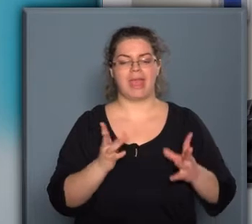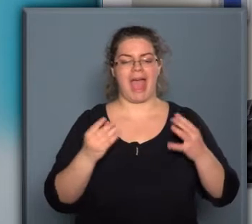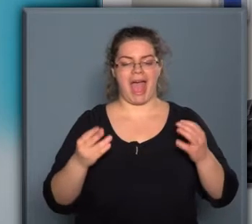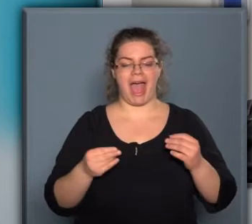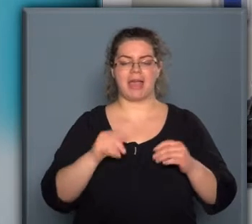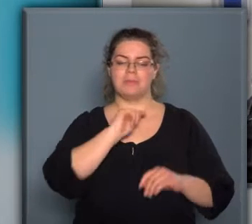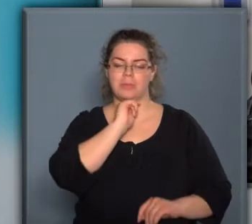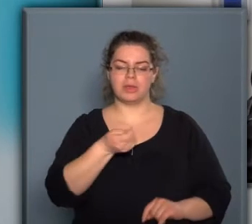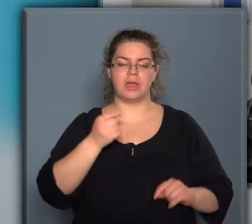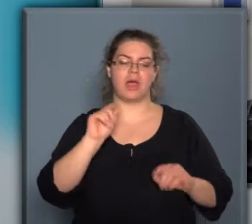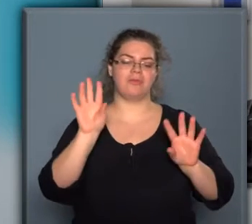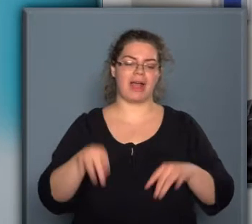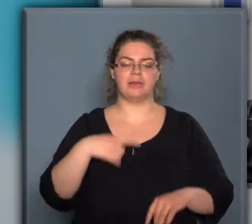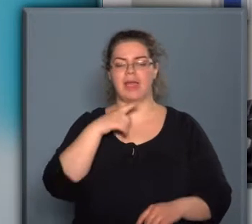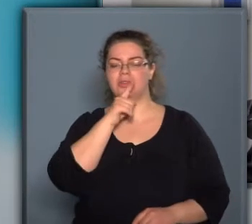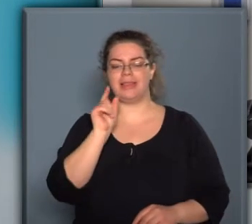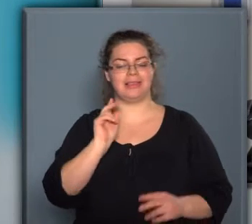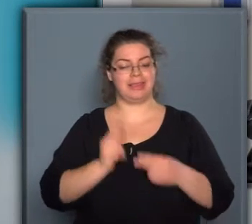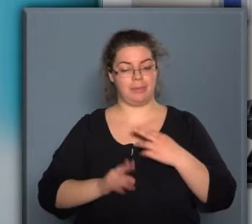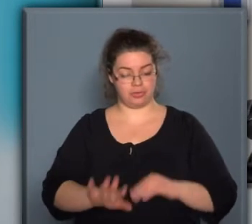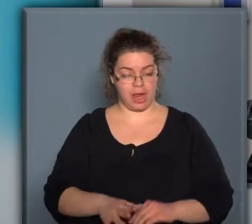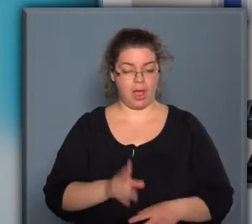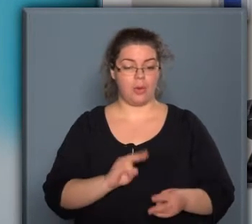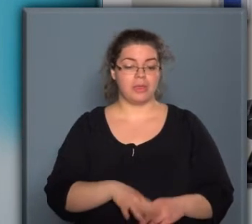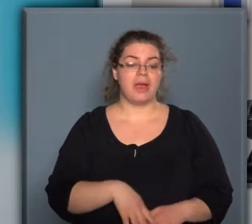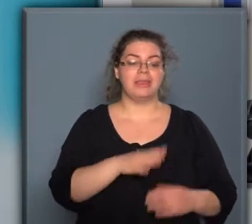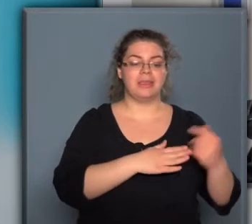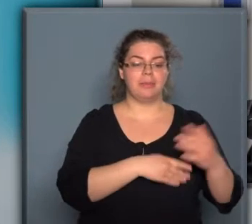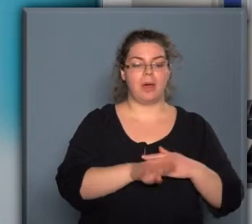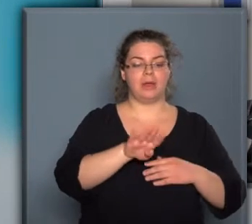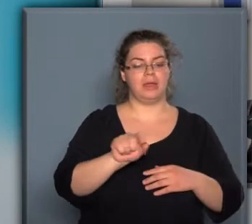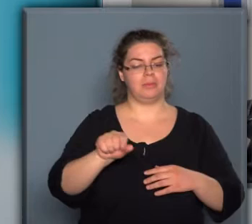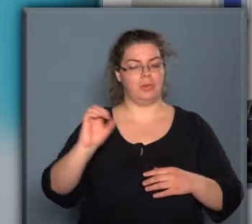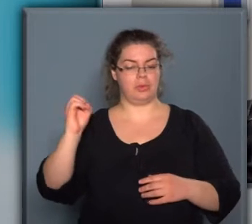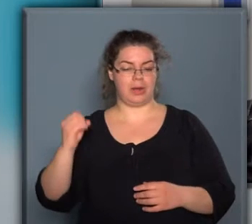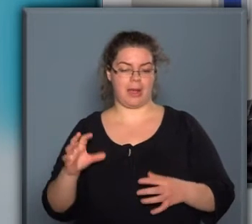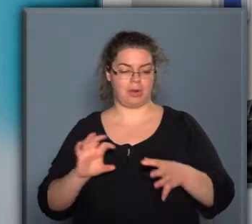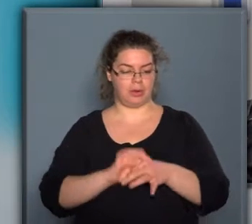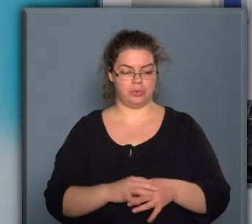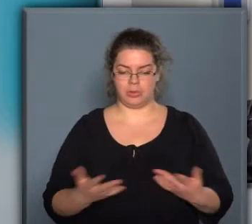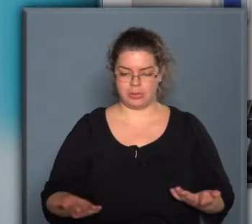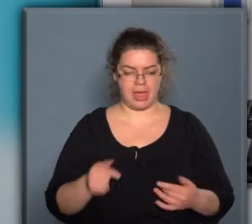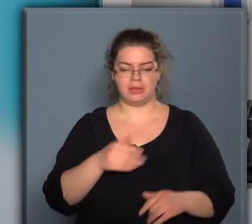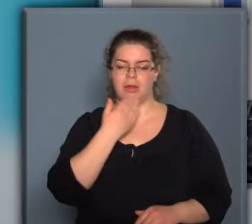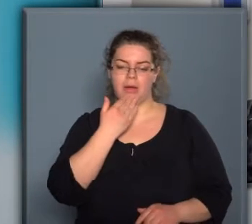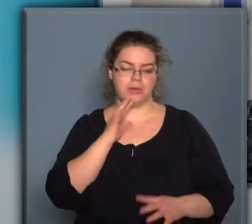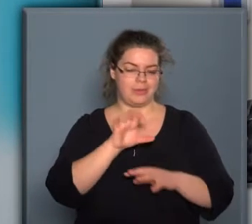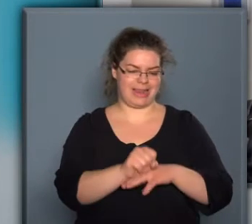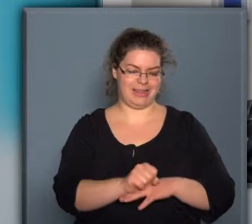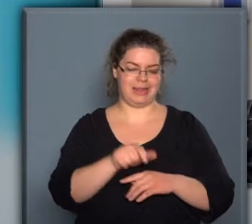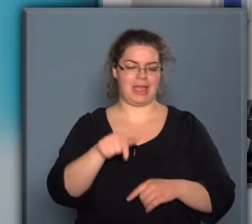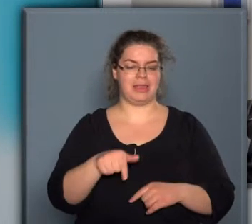hány magyar vállalkozás lesz képes arra, hogy az ipar 4.0-ba bekapcsolódjon. Ezt kívánjuk elérni